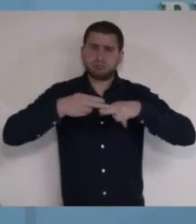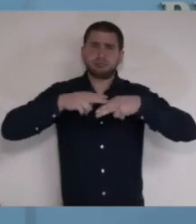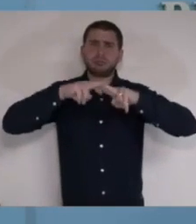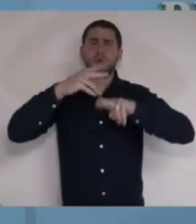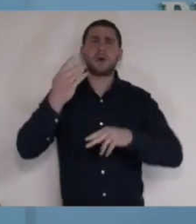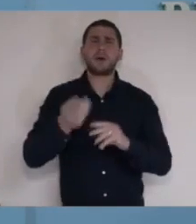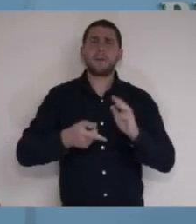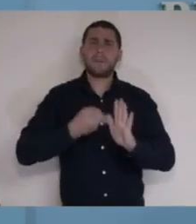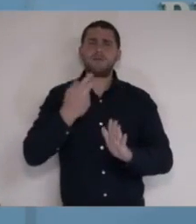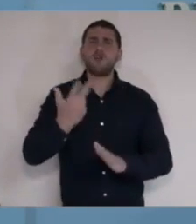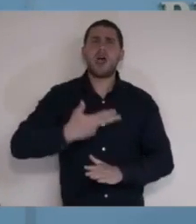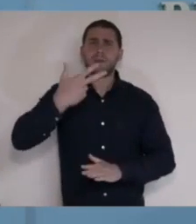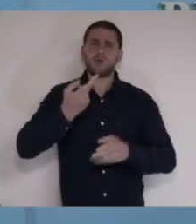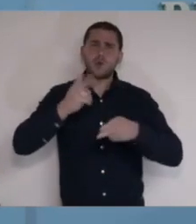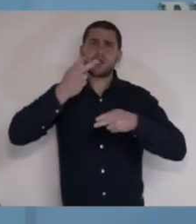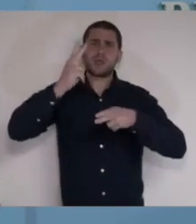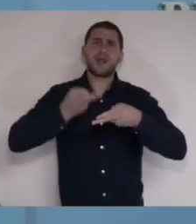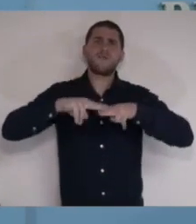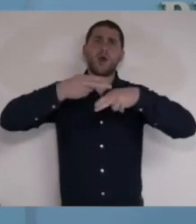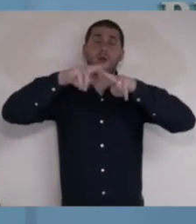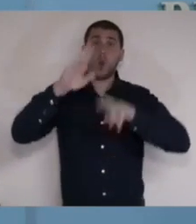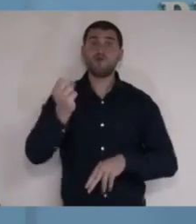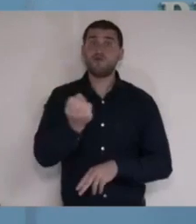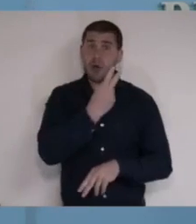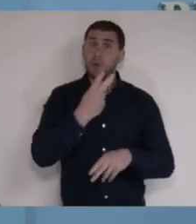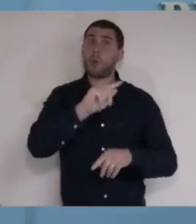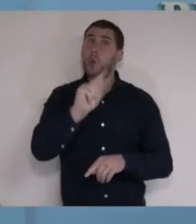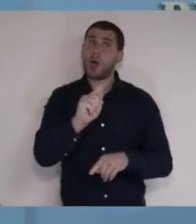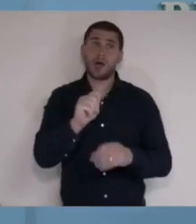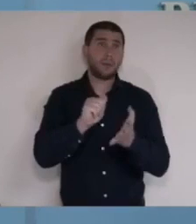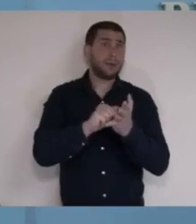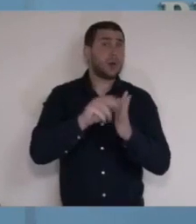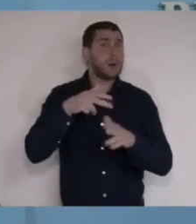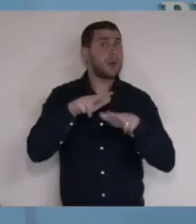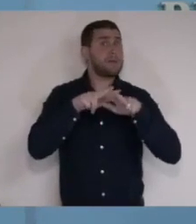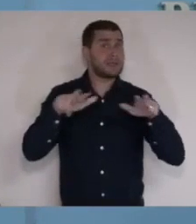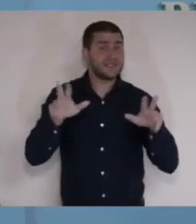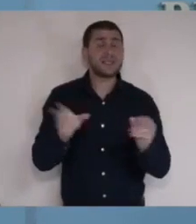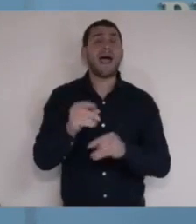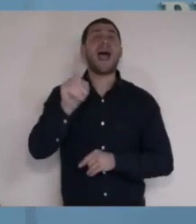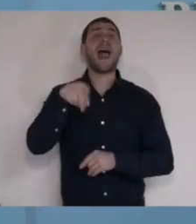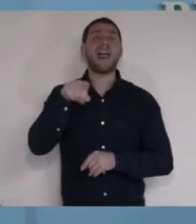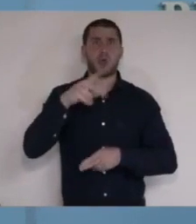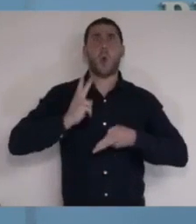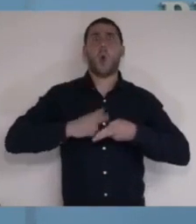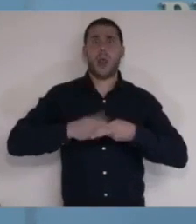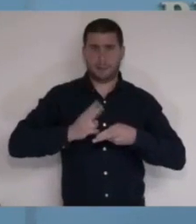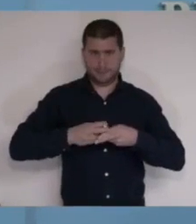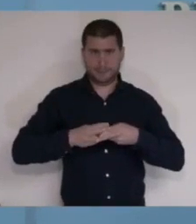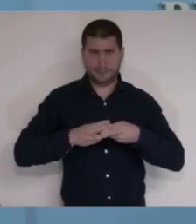עצמו כל שלושה ימים. בעוד שבועיים אנחנו עלולים למצוא את עצמנו עם אלפי חולים